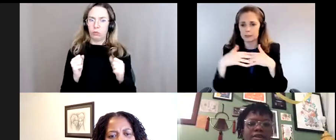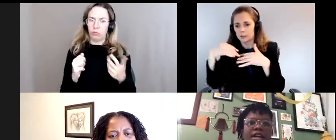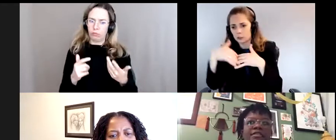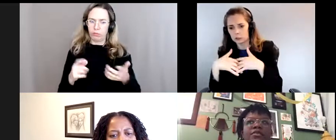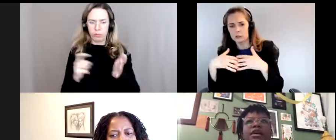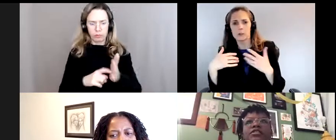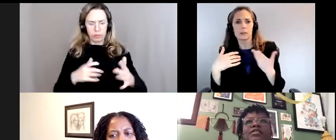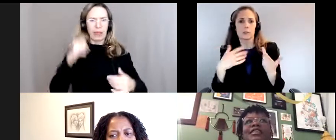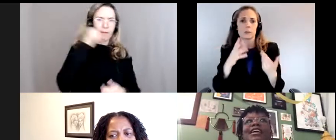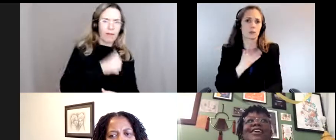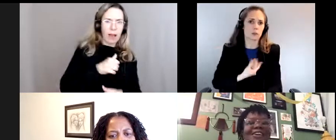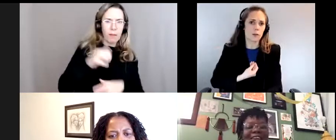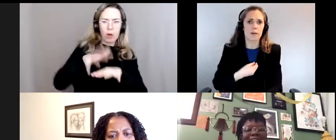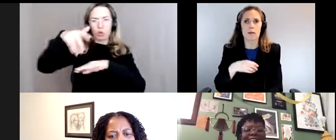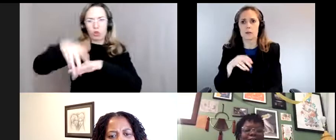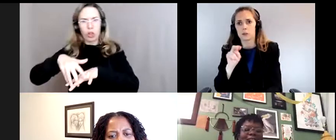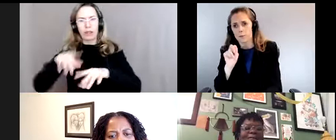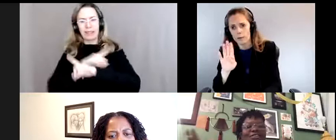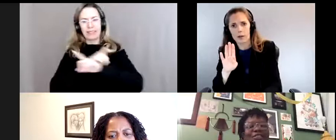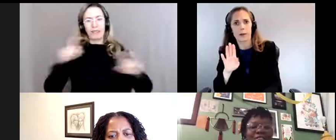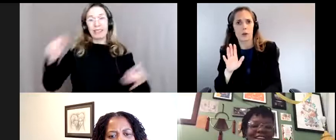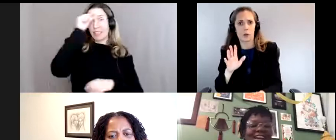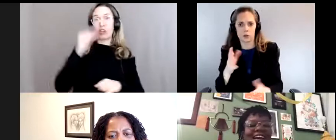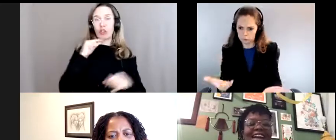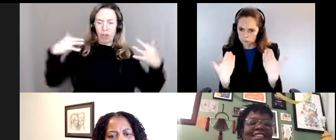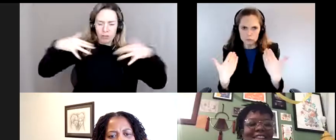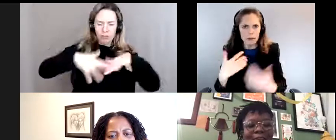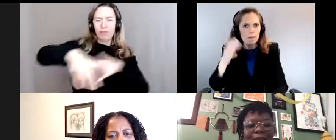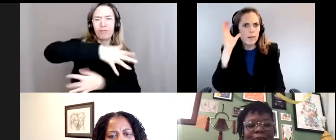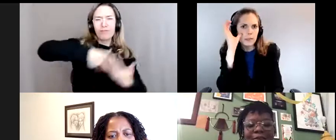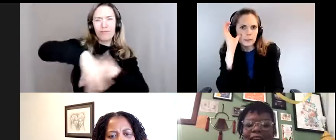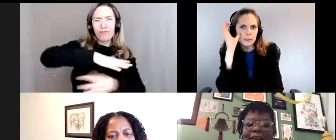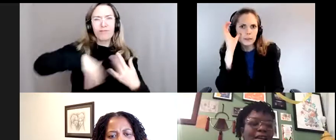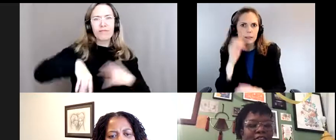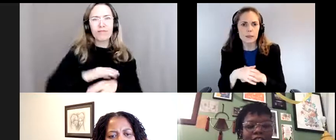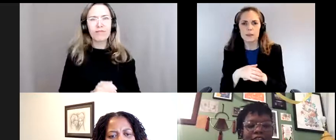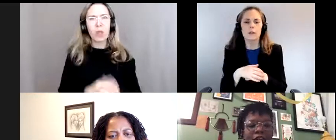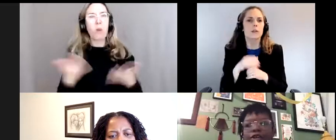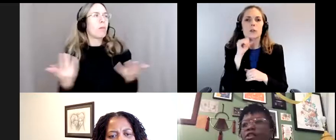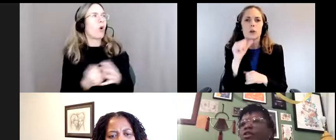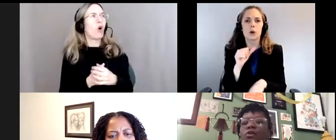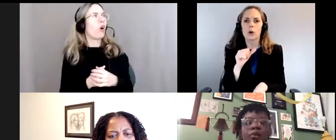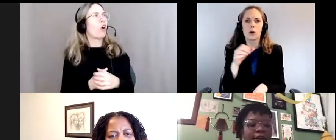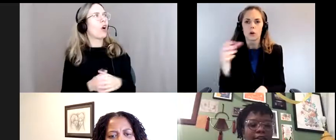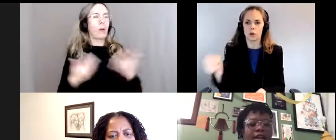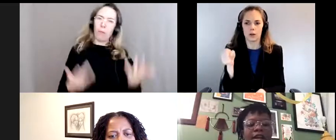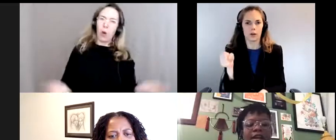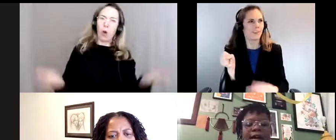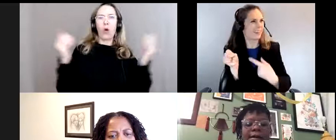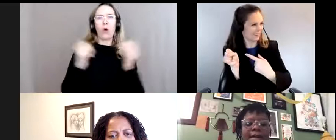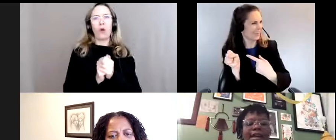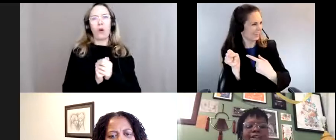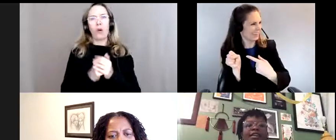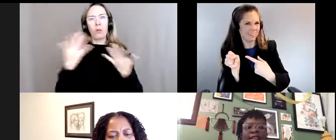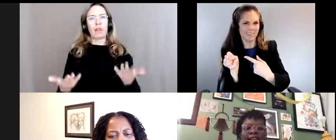conversation les femmes, personnes autochtones et les de la diversité de genre. Ce n'est pas simplement de dire, bon, vous êtes maintenant la nouvelle